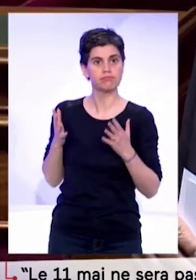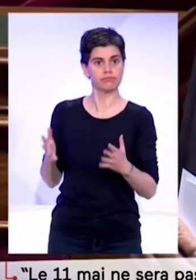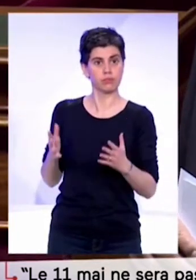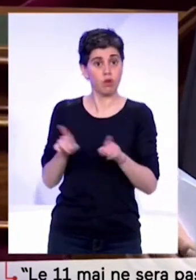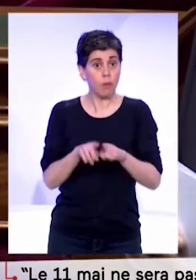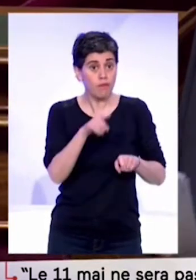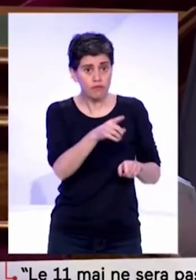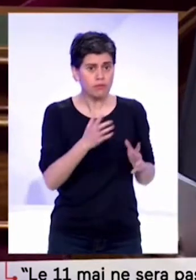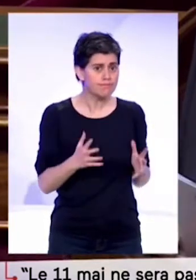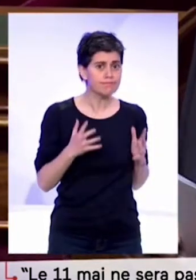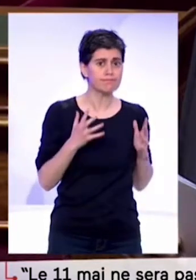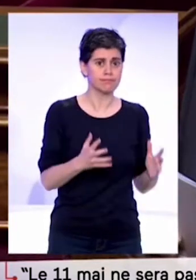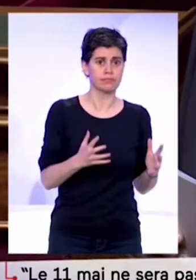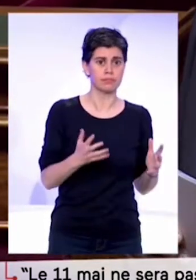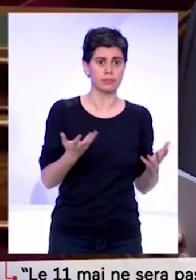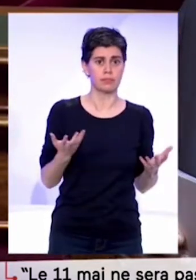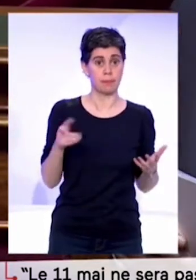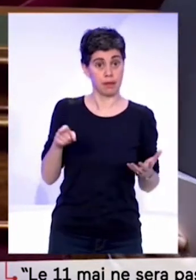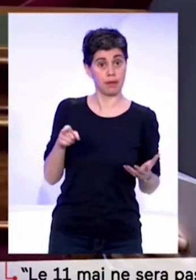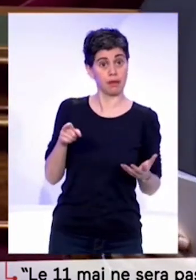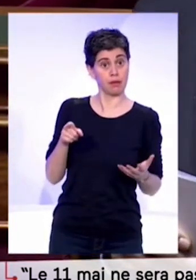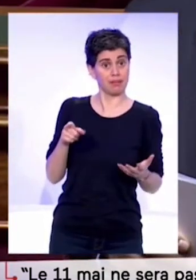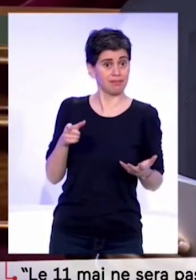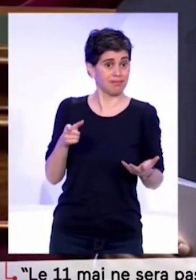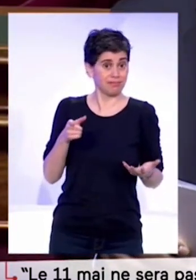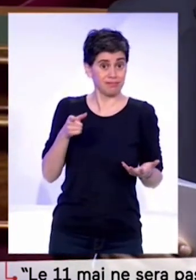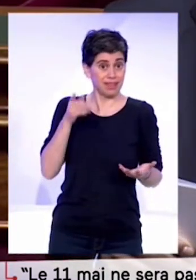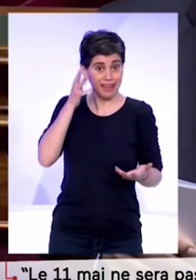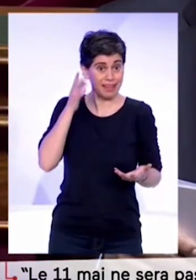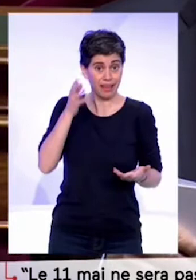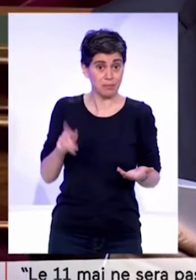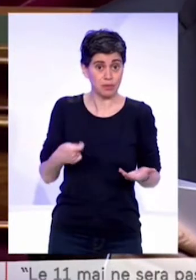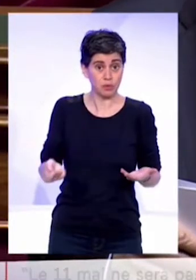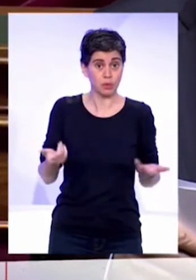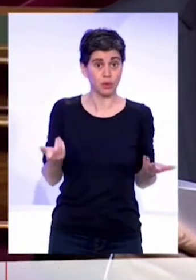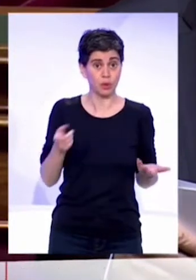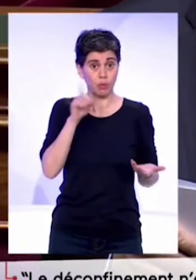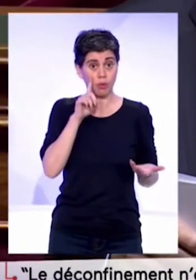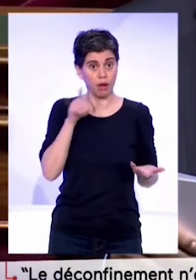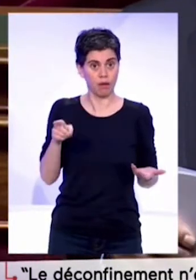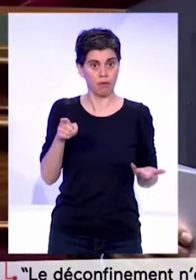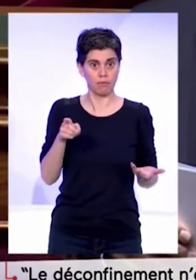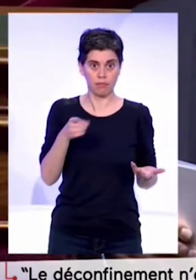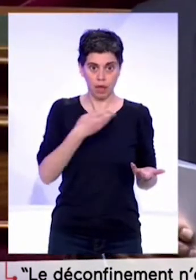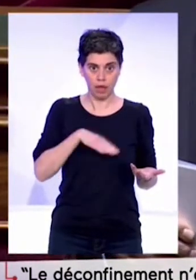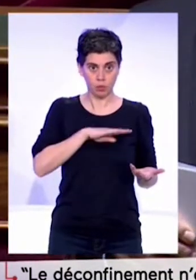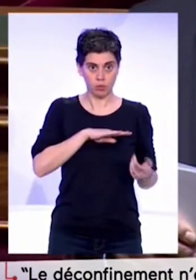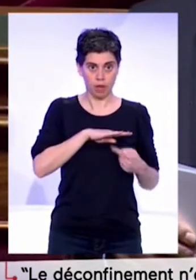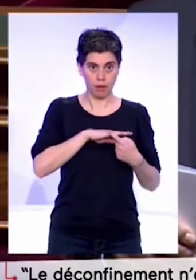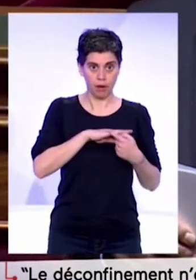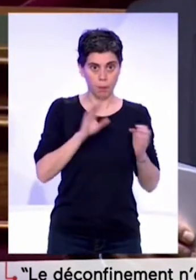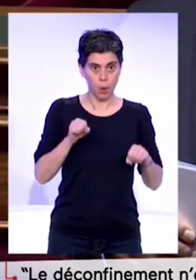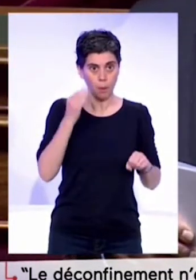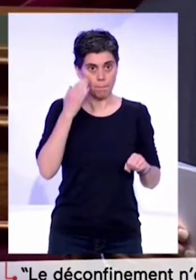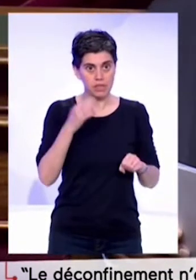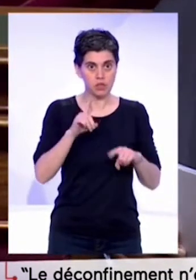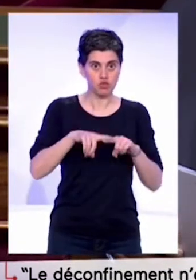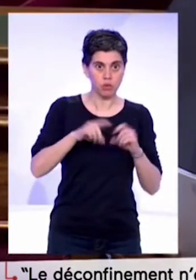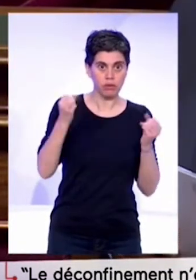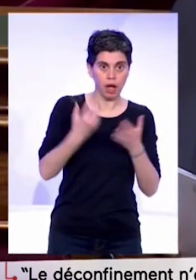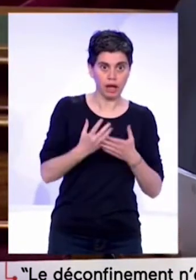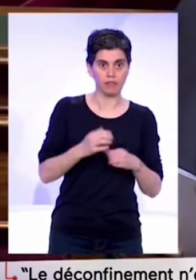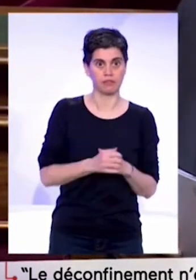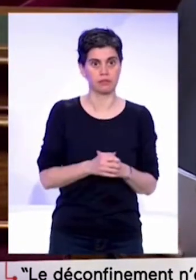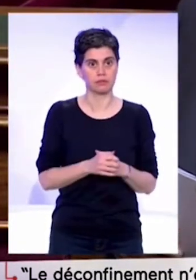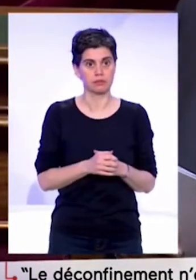faites vous-même. Pour autant, ils sont inquiets. Ils sont inquiets parce qu'ils savent que leur responsabilité est susceptible d'être mise en cause. La garde des Sceaux